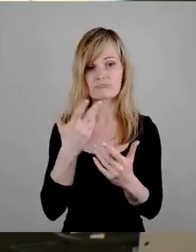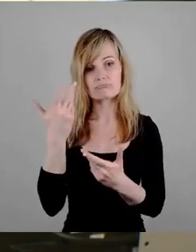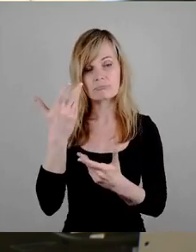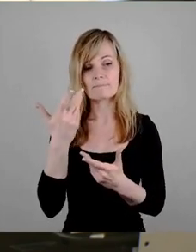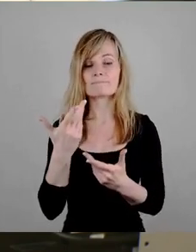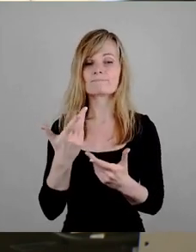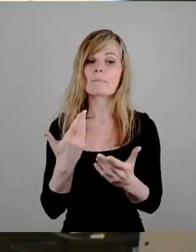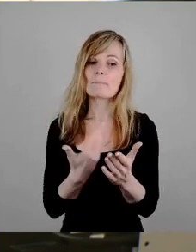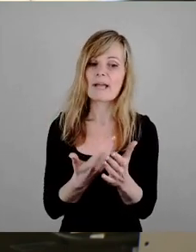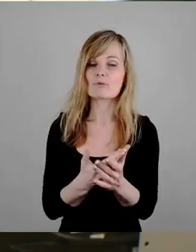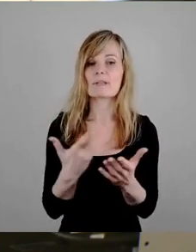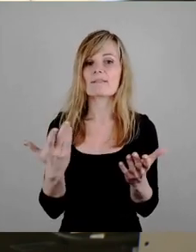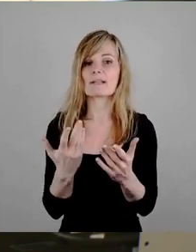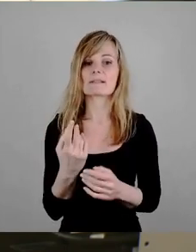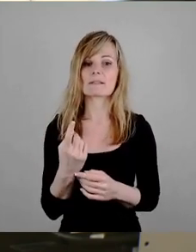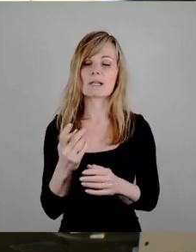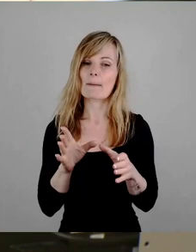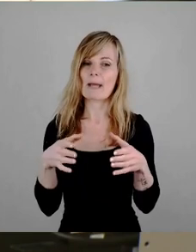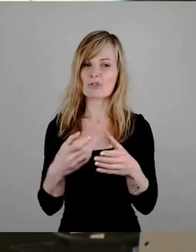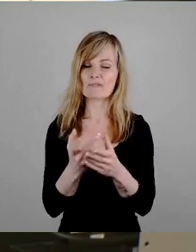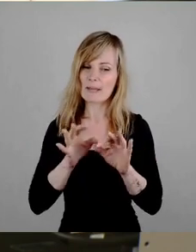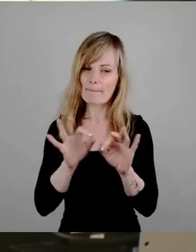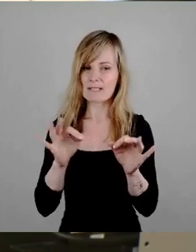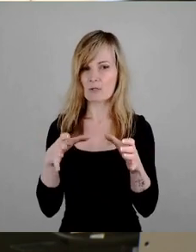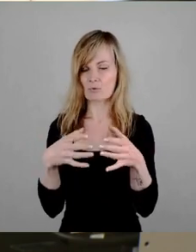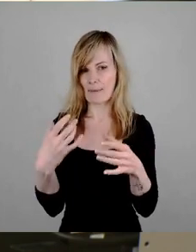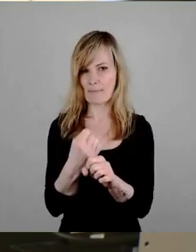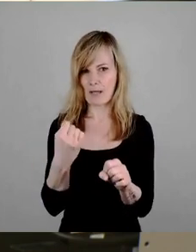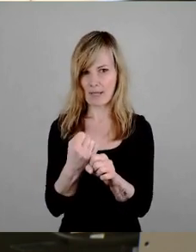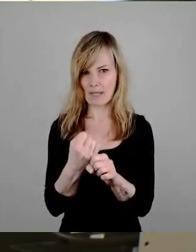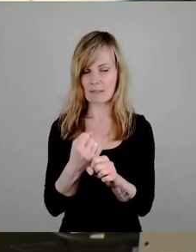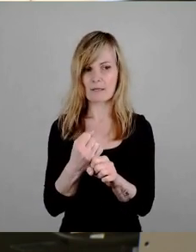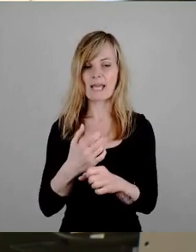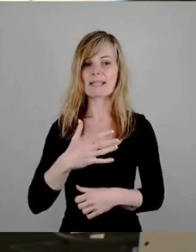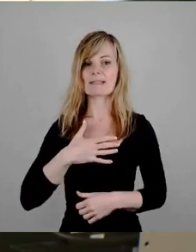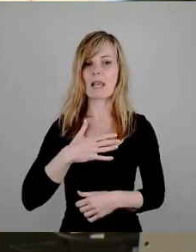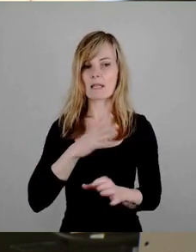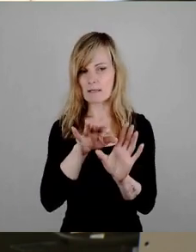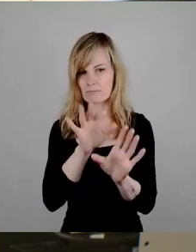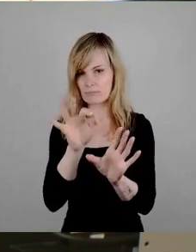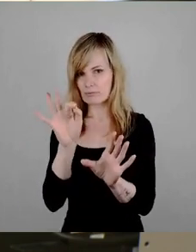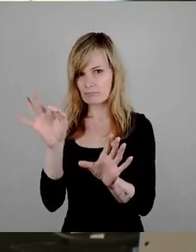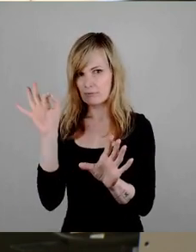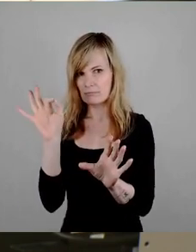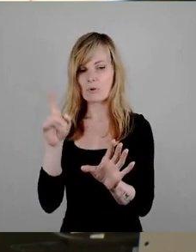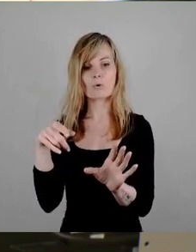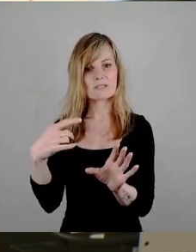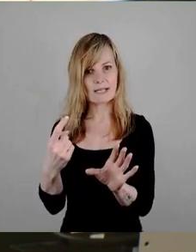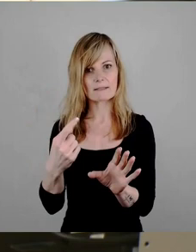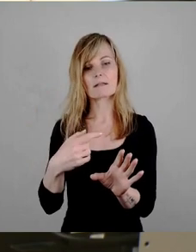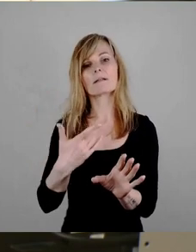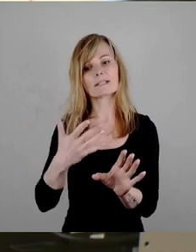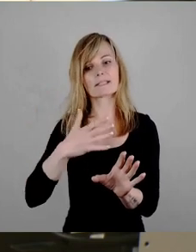Wie können wir gemeinschaftlich besser zusammenarbeiten Dass wir Talente sichten Und dann auch sozusagen einen Talenttransfer zwischen